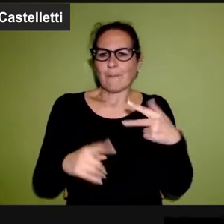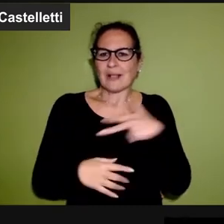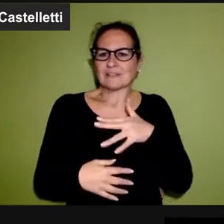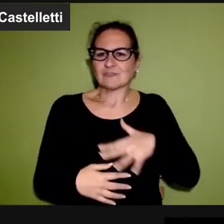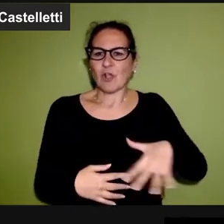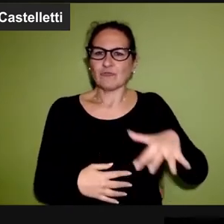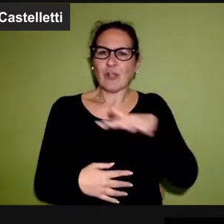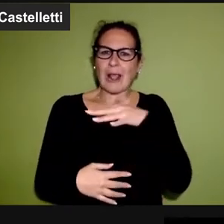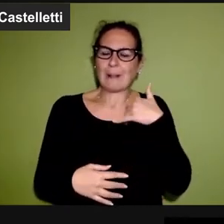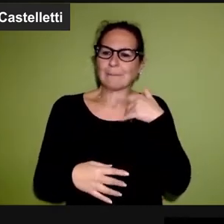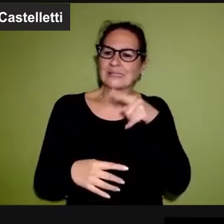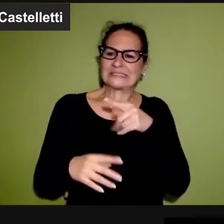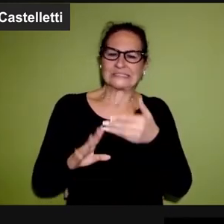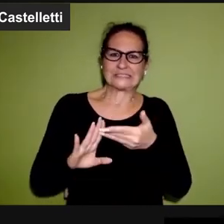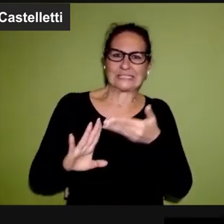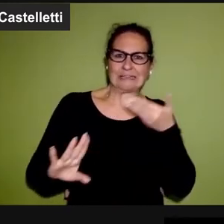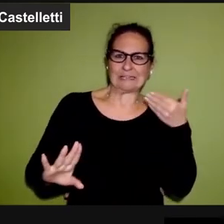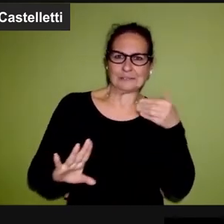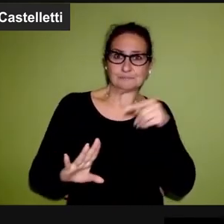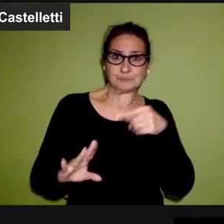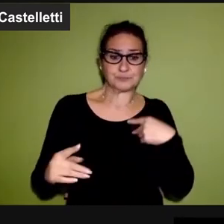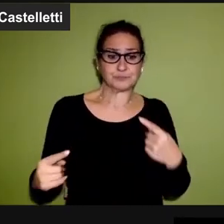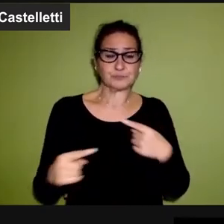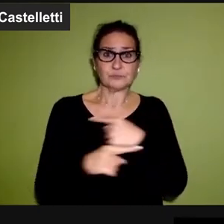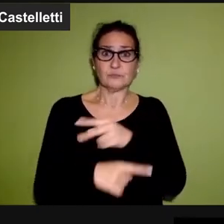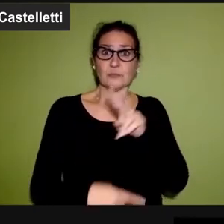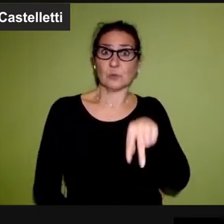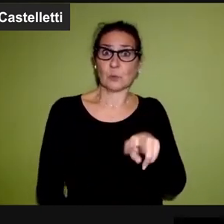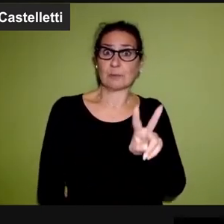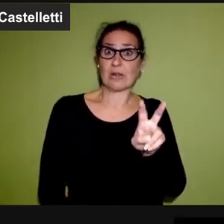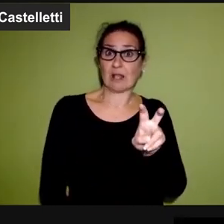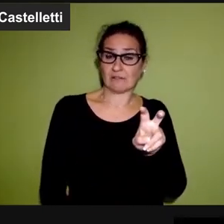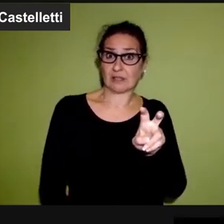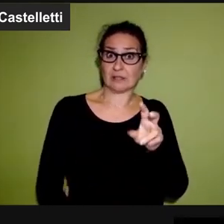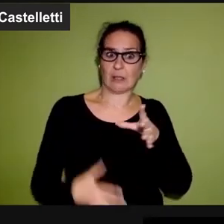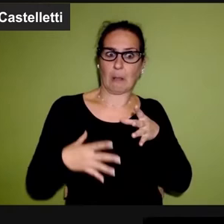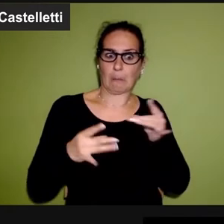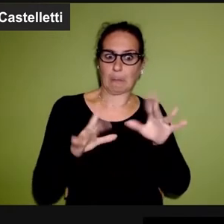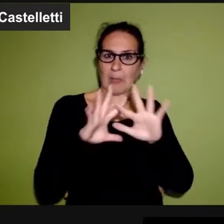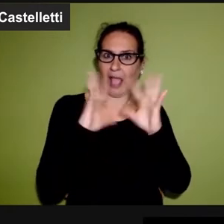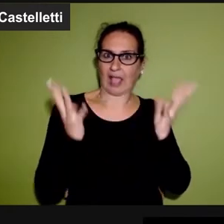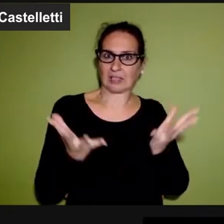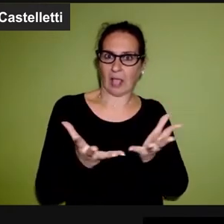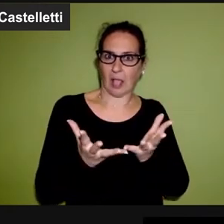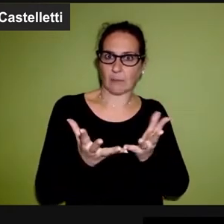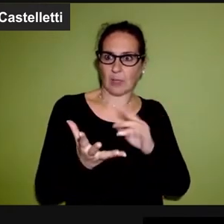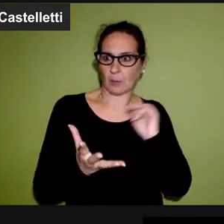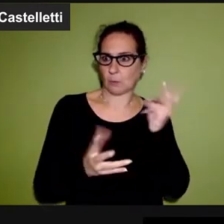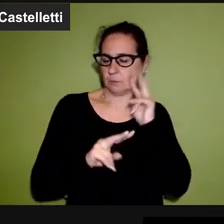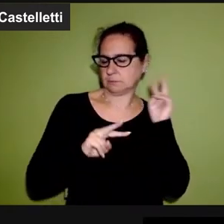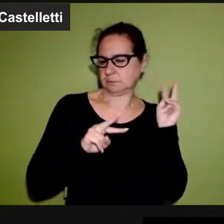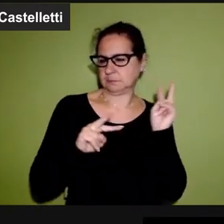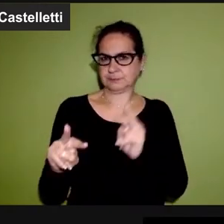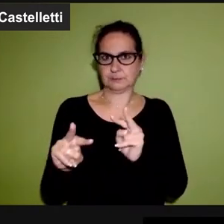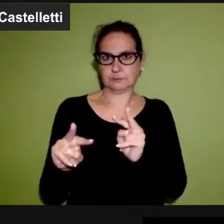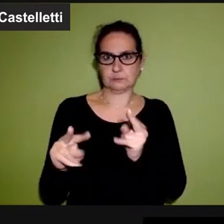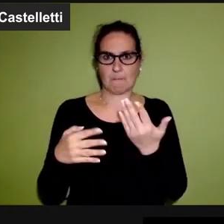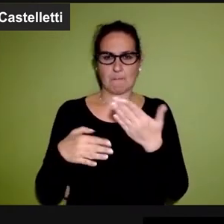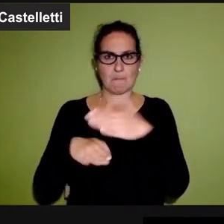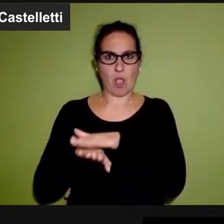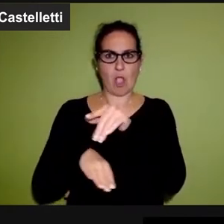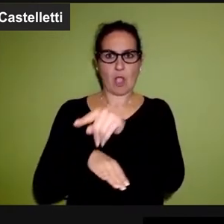dalla prospettiva e che il 2020 ha invece, attraverso la pandemia, potentemente rimesso su tutti i